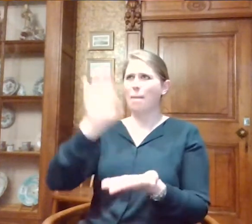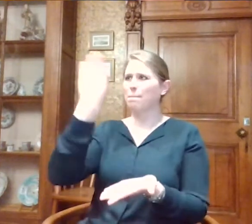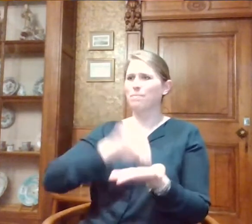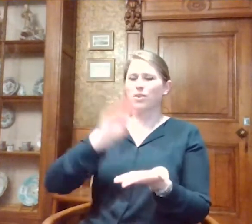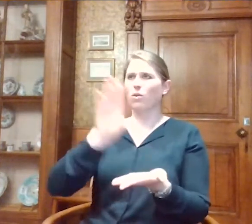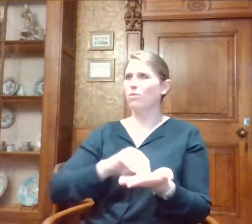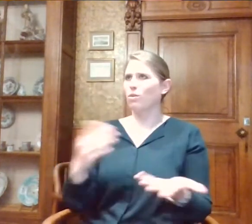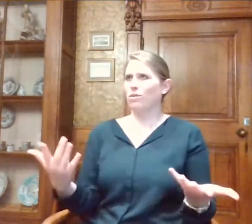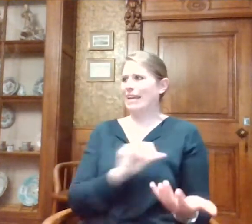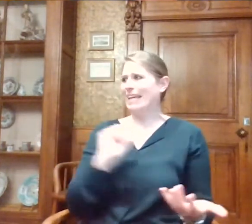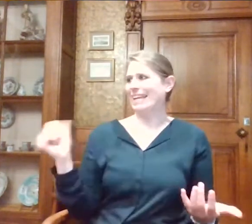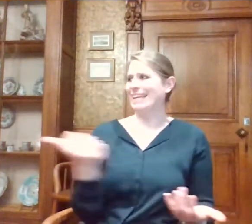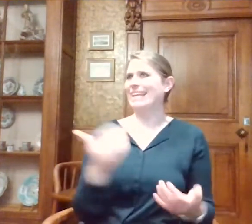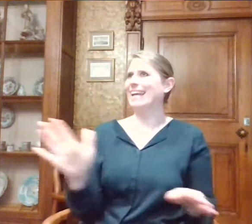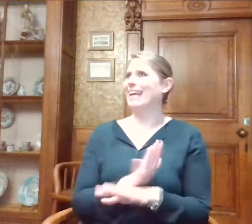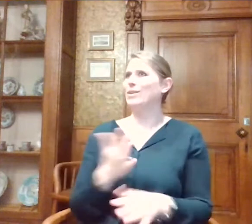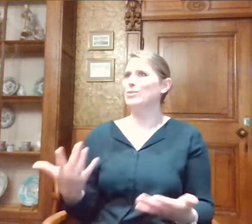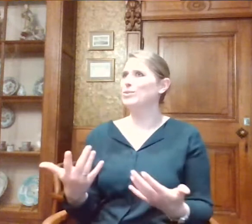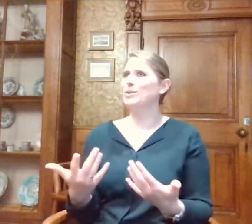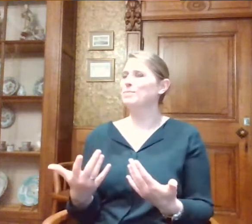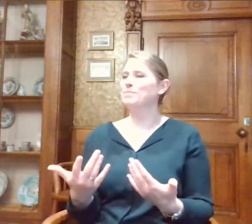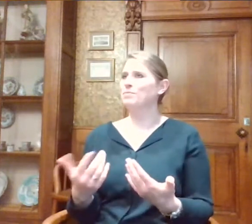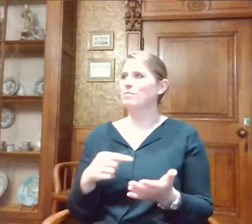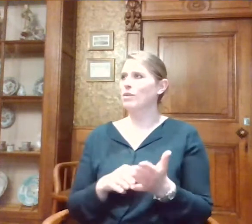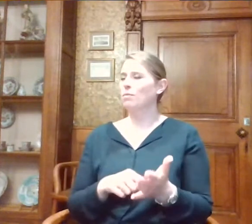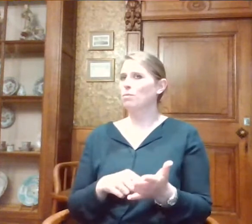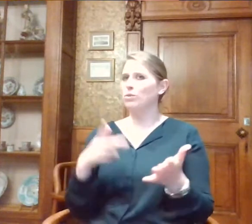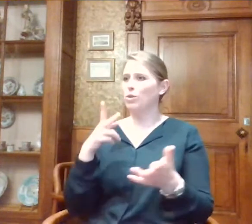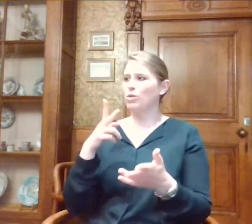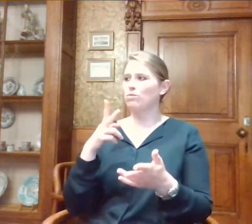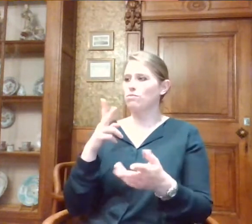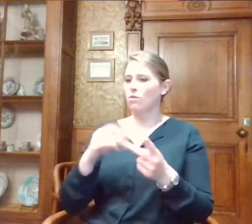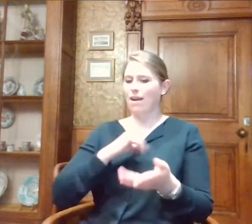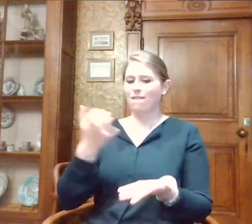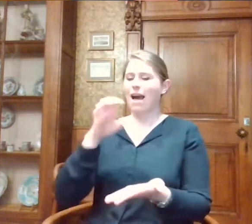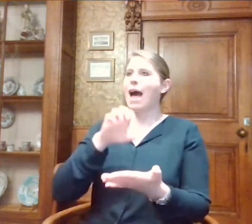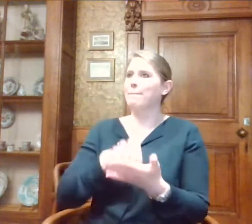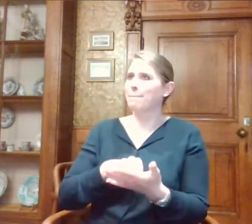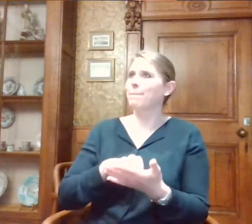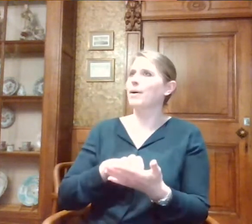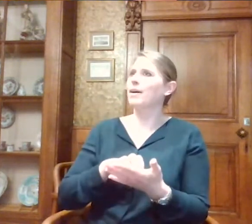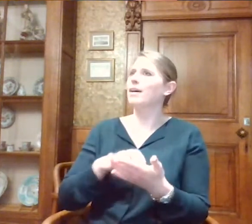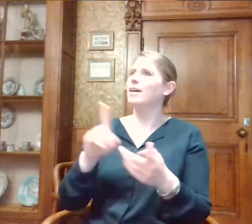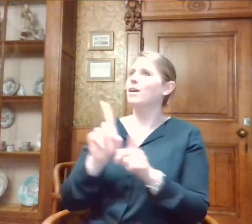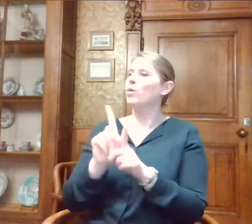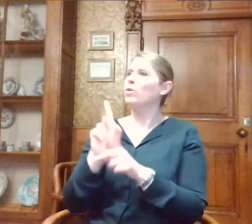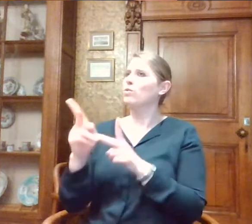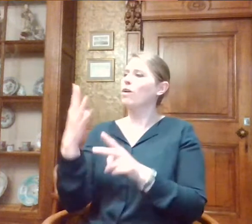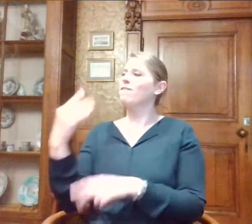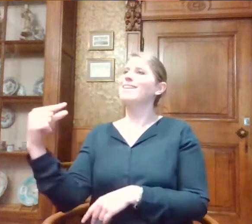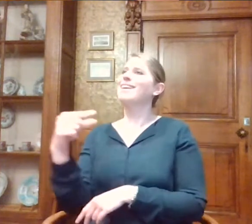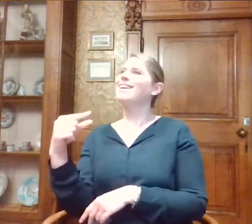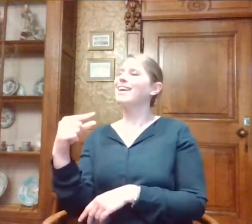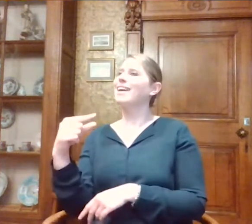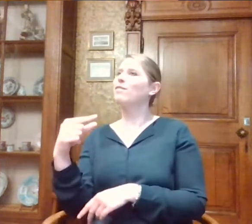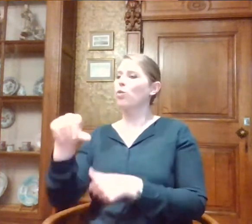dat doet iedereen eigenlijk nu. Dus je moet gewoon zorgen dat je de app hebt. En zorgen dat je eventjes 4G hebt